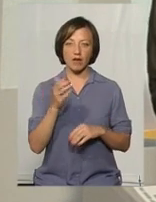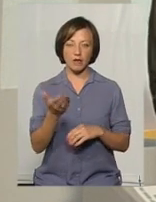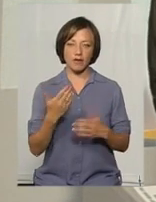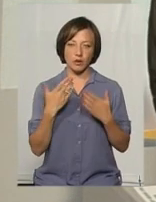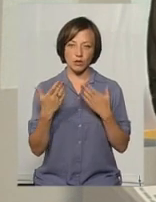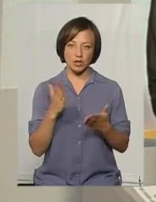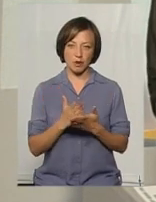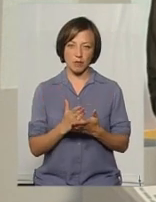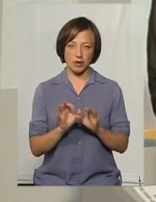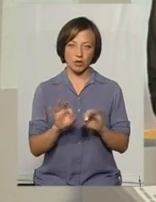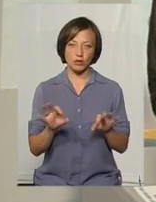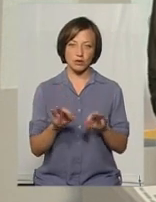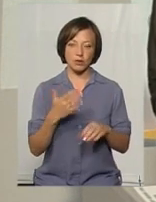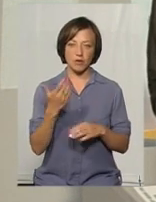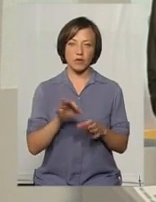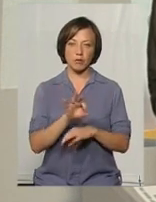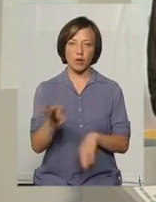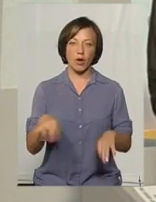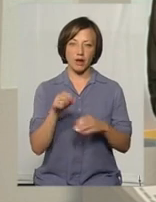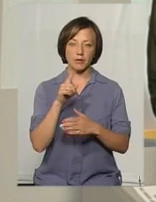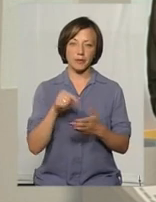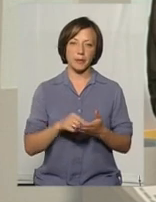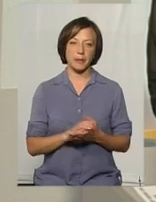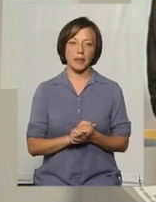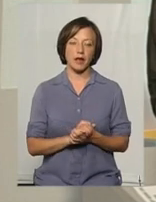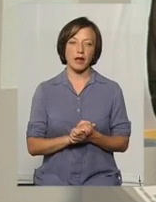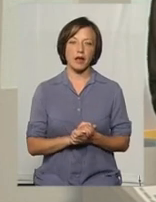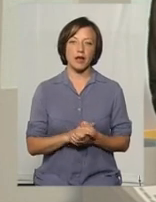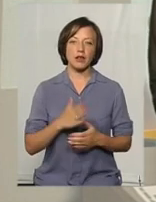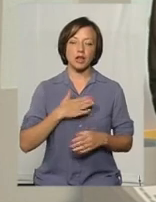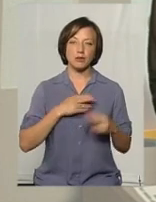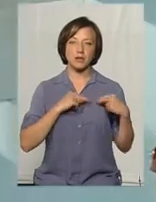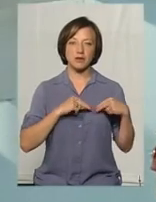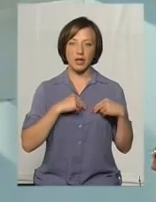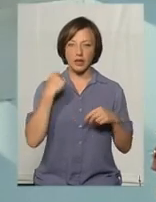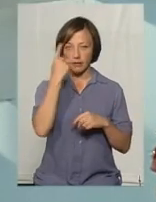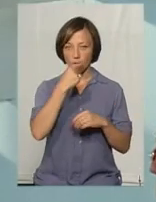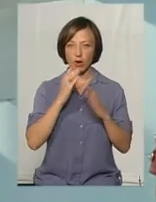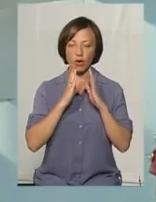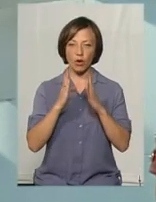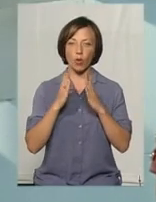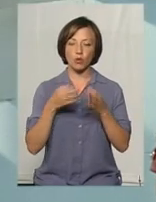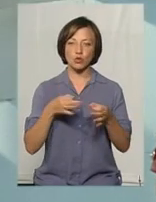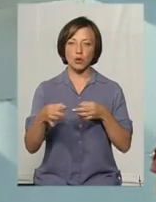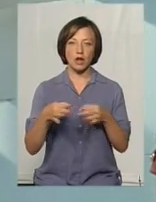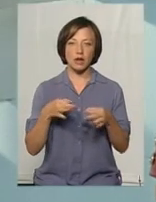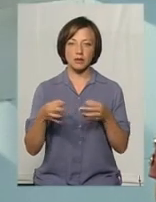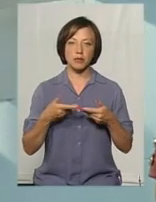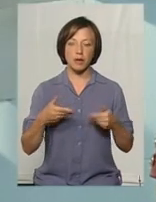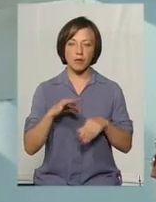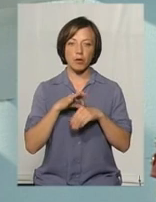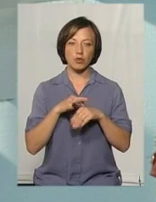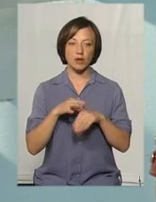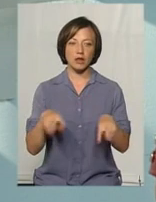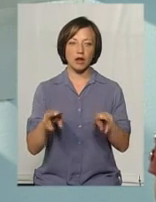відношення? Розкажіть про ваш проєкт. Психологами центру здійснюється індивідуальні консультування. Ми провели таку